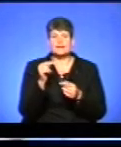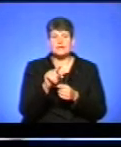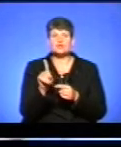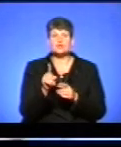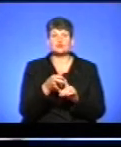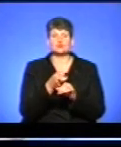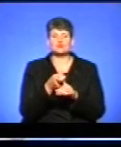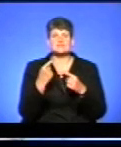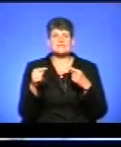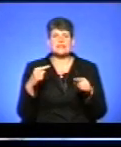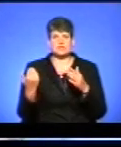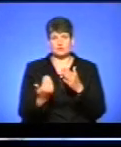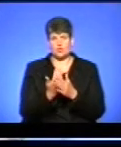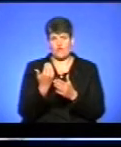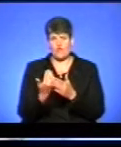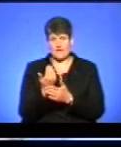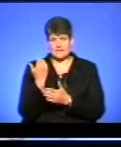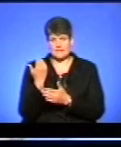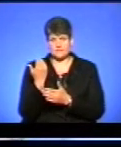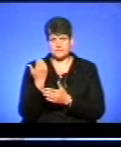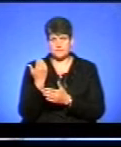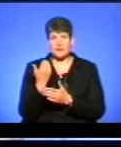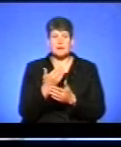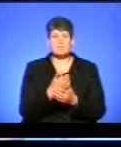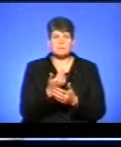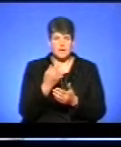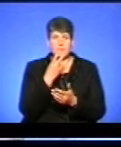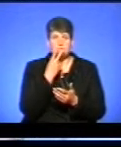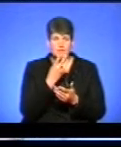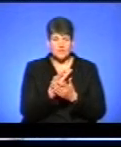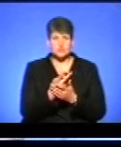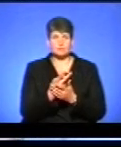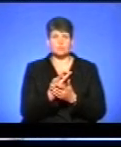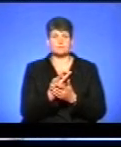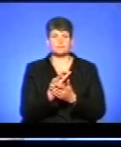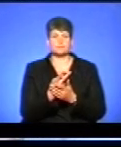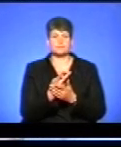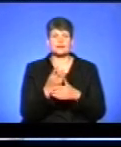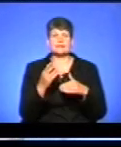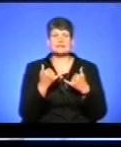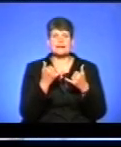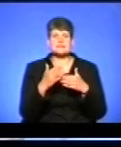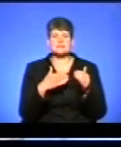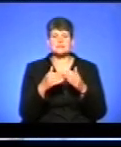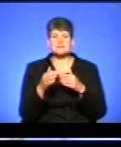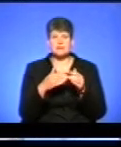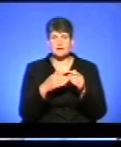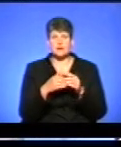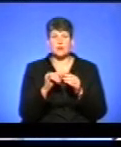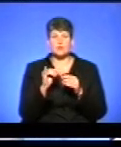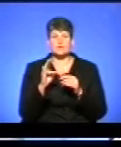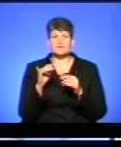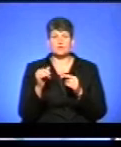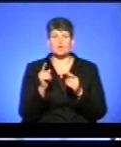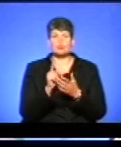стосується інших нововведень, ми бачимо те, що для спеціальностей уніфіковано обов'язкові